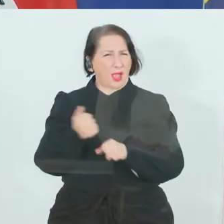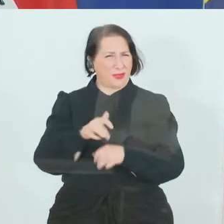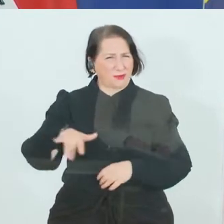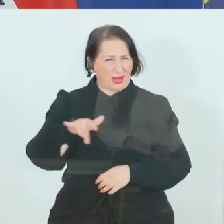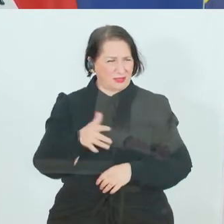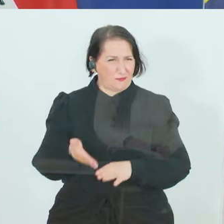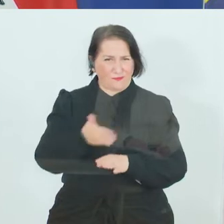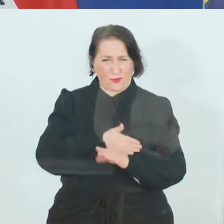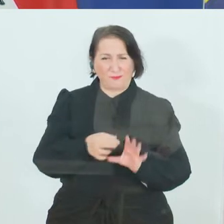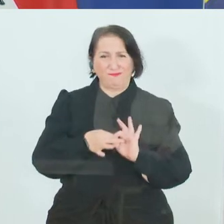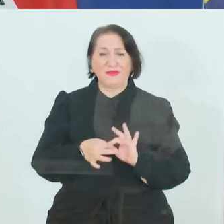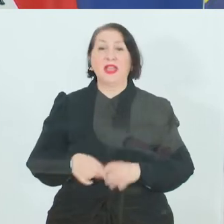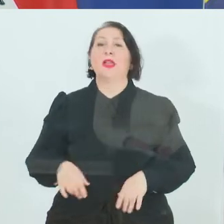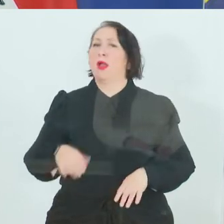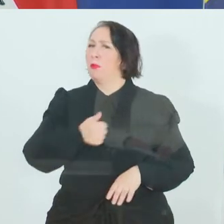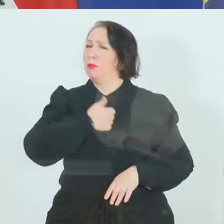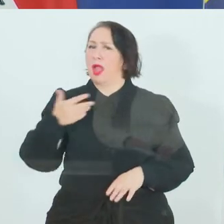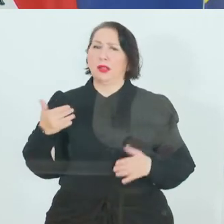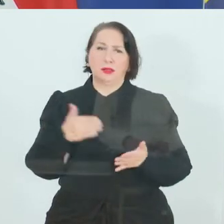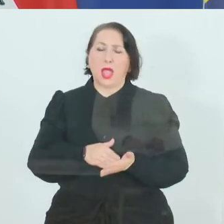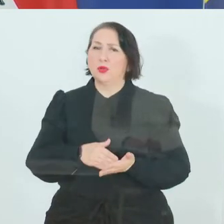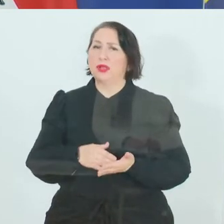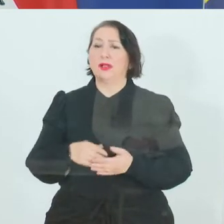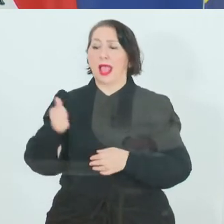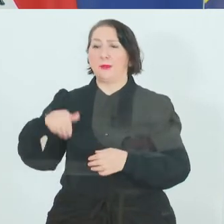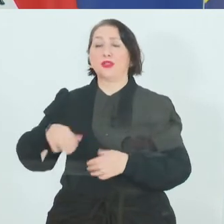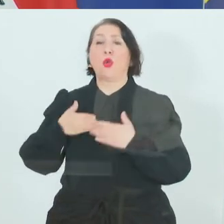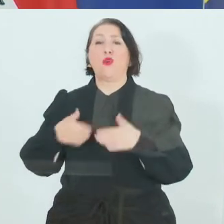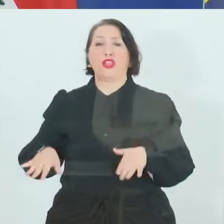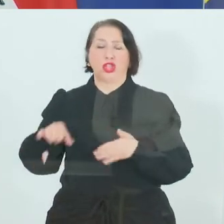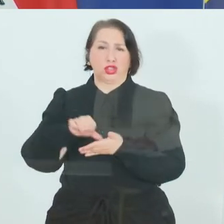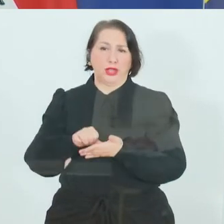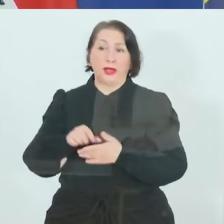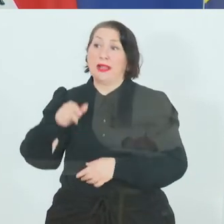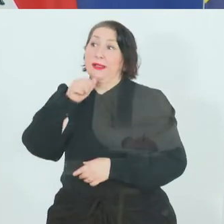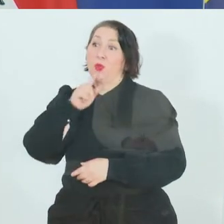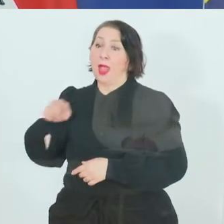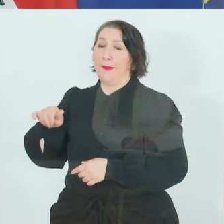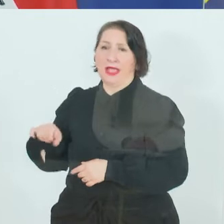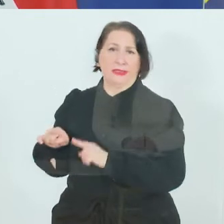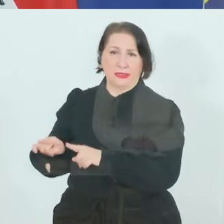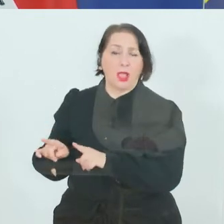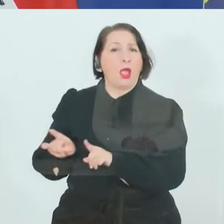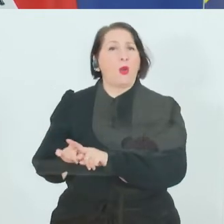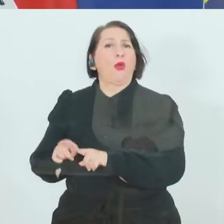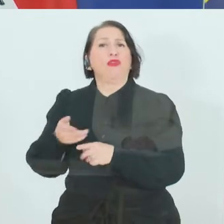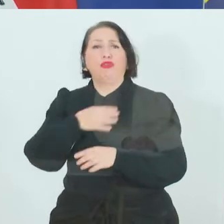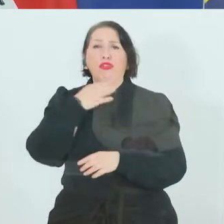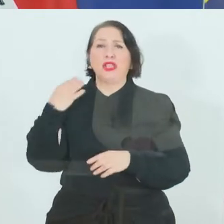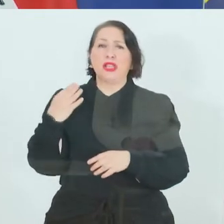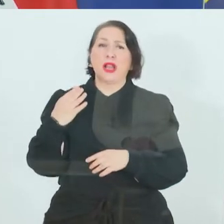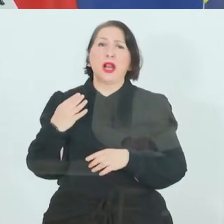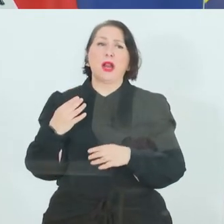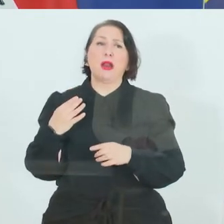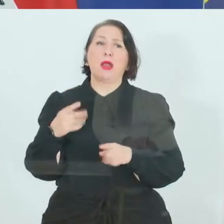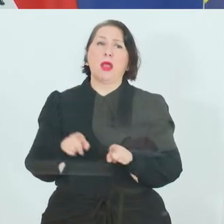sind zigtausende offene Stellen beim AMS gemeldet und nicht nur beim AMS, sondern auch ganz viel wird